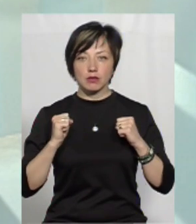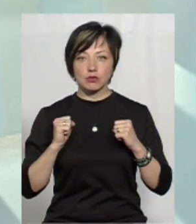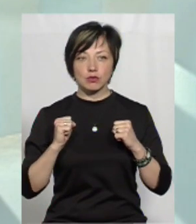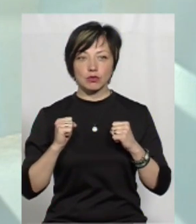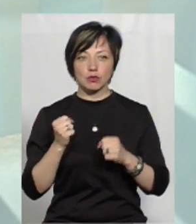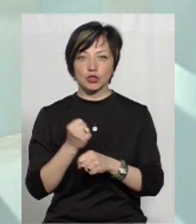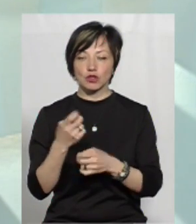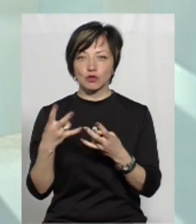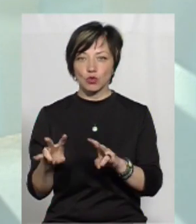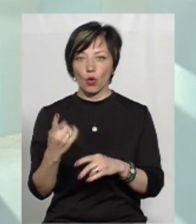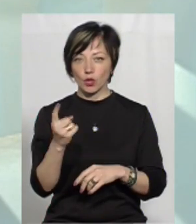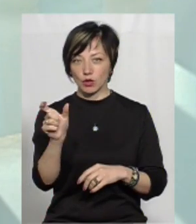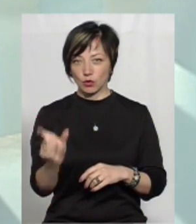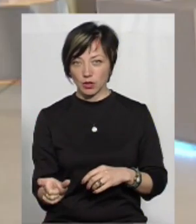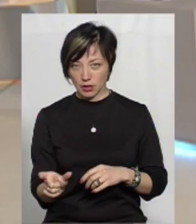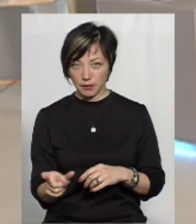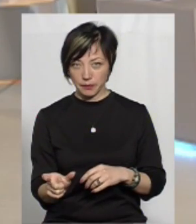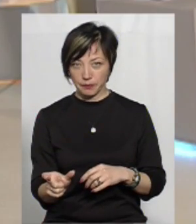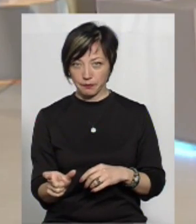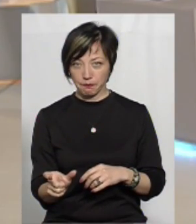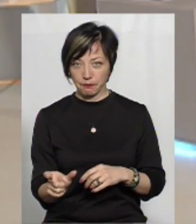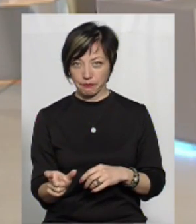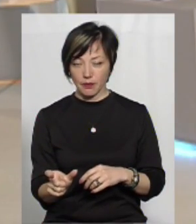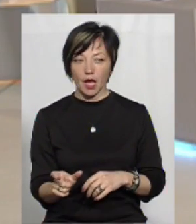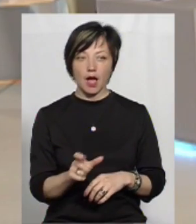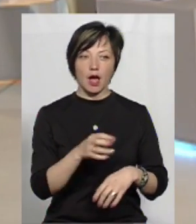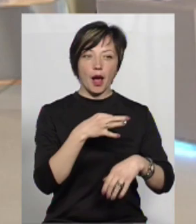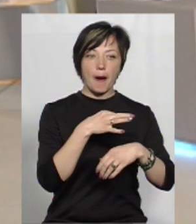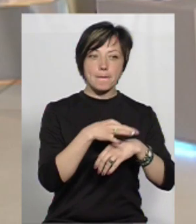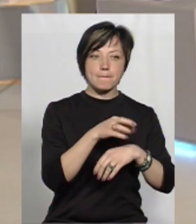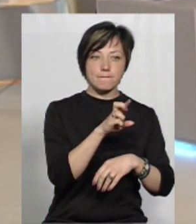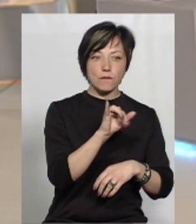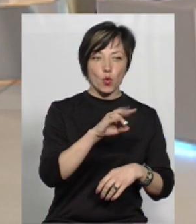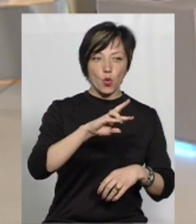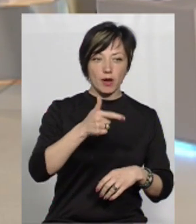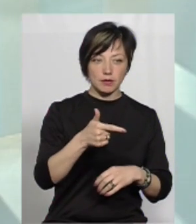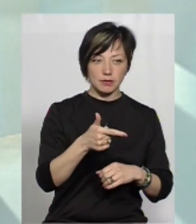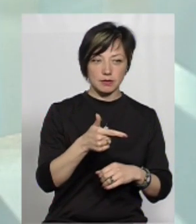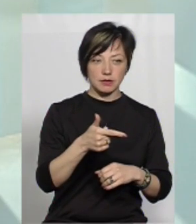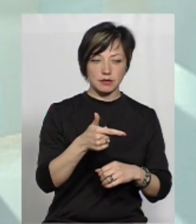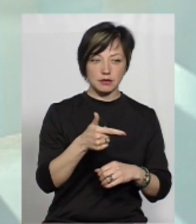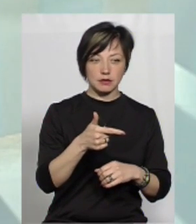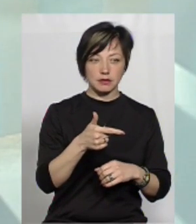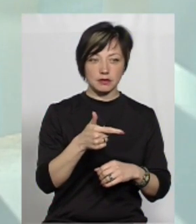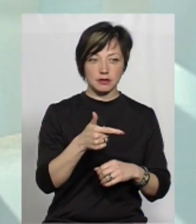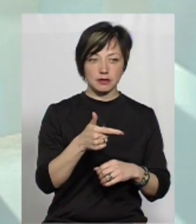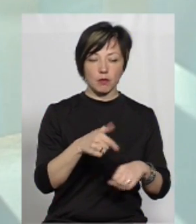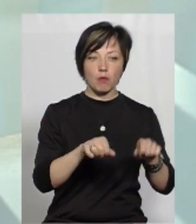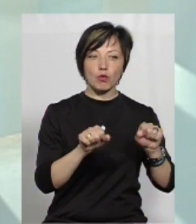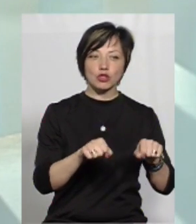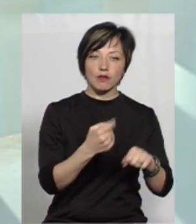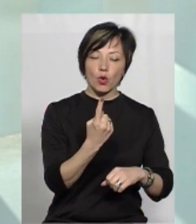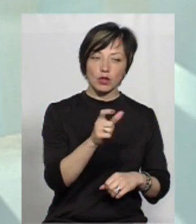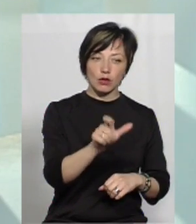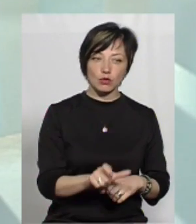причинити шкоду якійсь одній людині. Булінг – це, можливо,